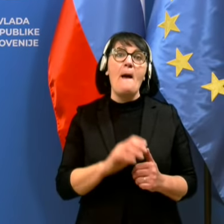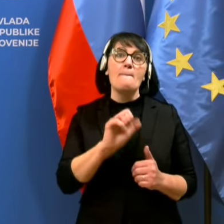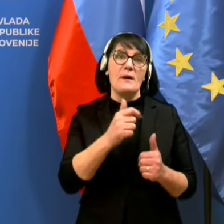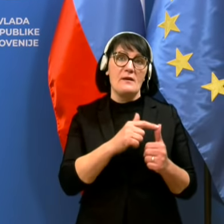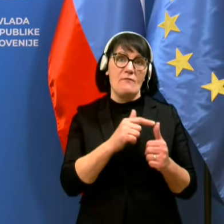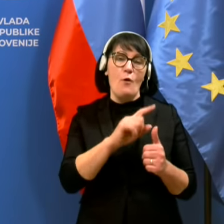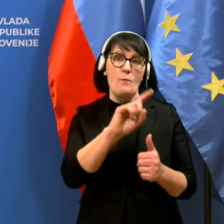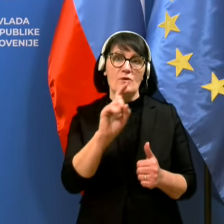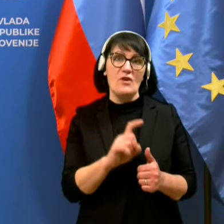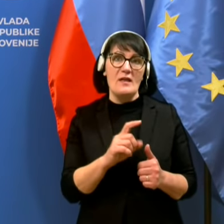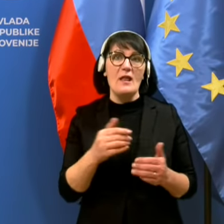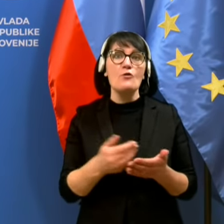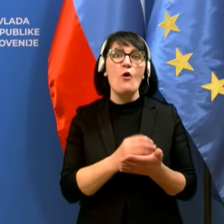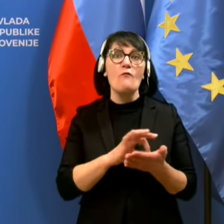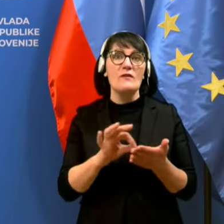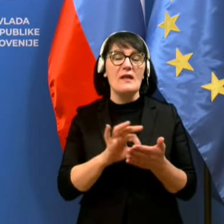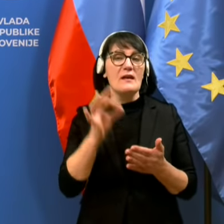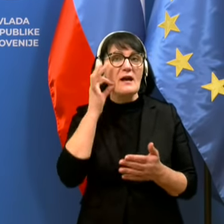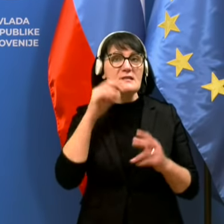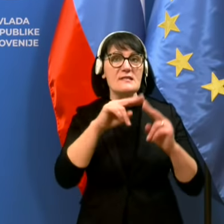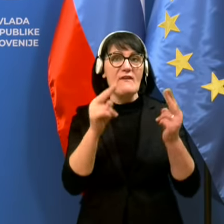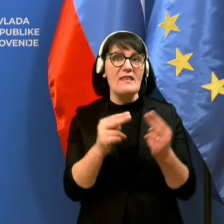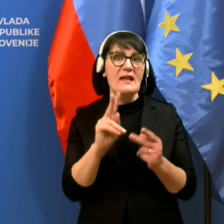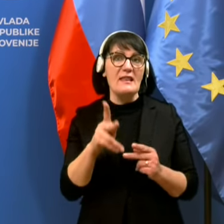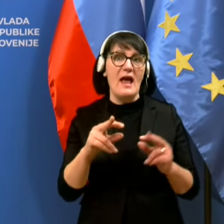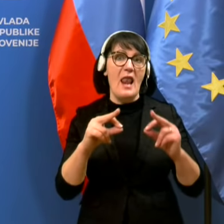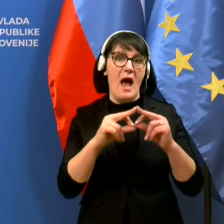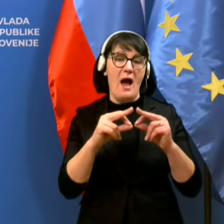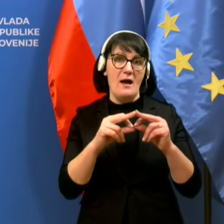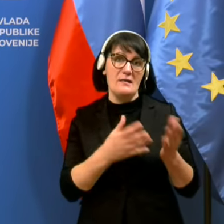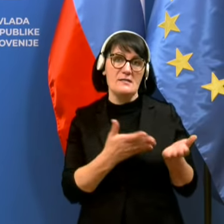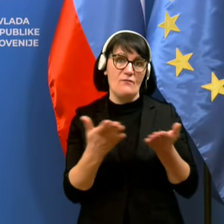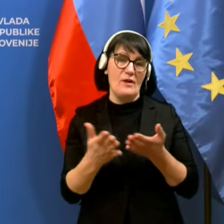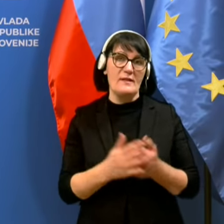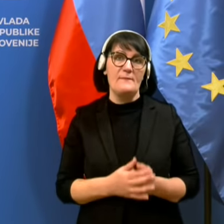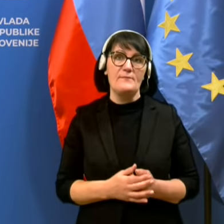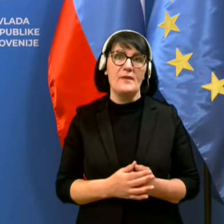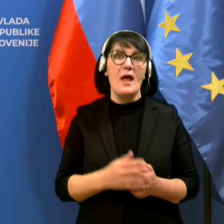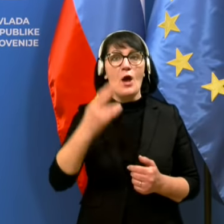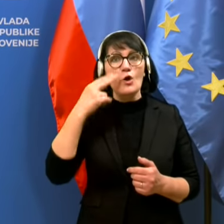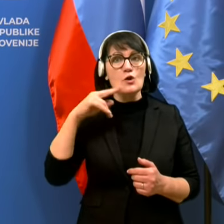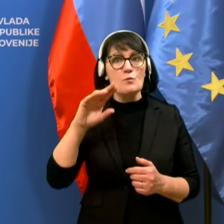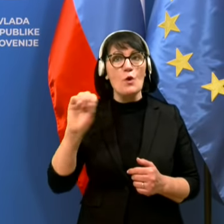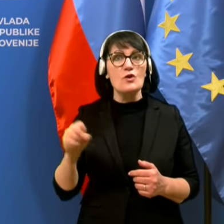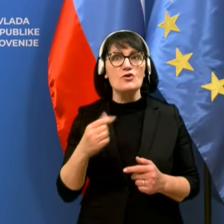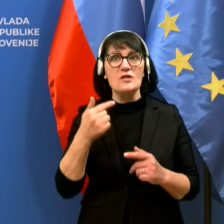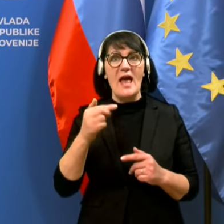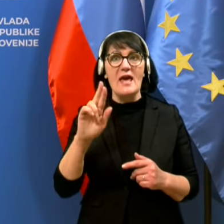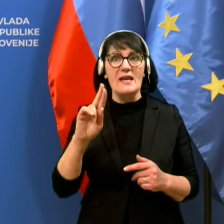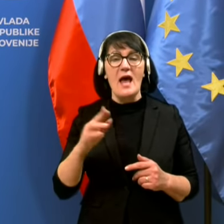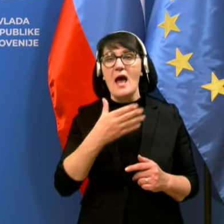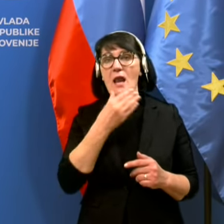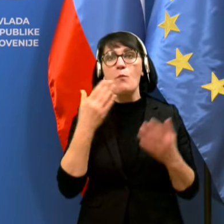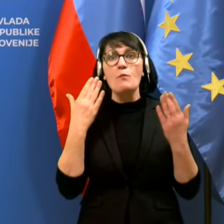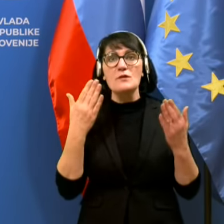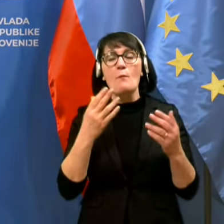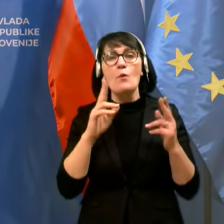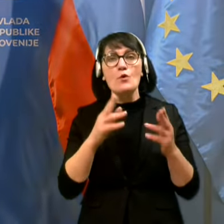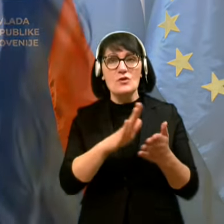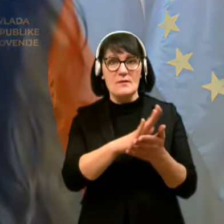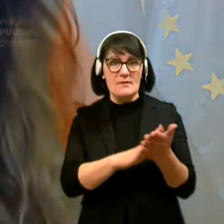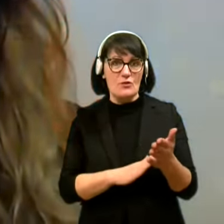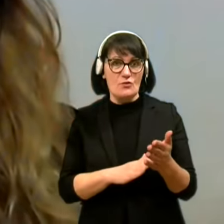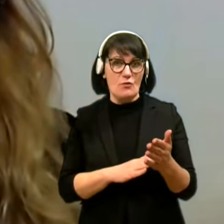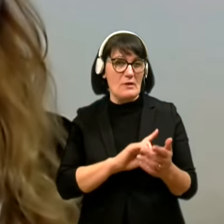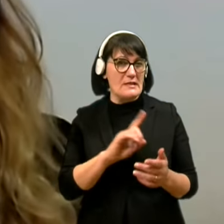o vprašanje zastavlja novinarka Cveta na kanalu A. Izvolite. Gospod Šterle, pozdravljenje. Mogoče sem na začetku preslišala,